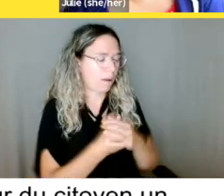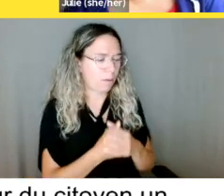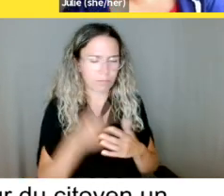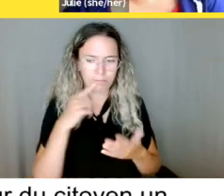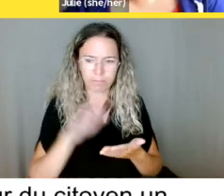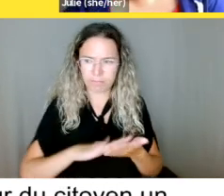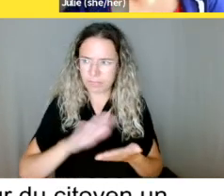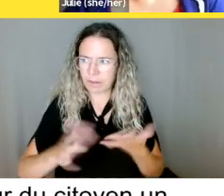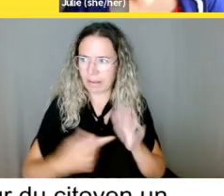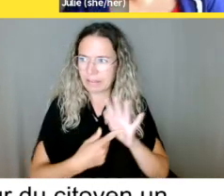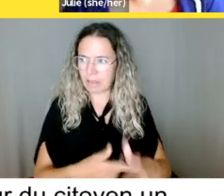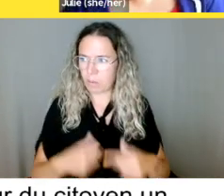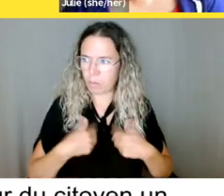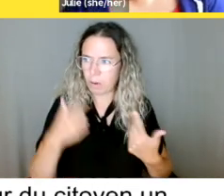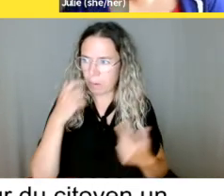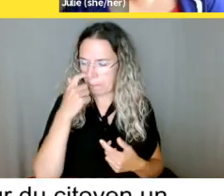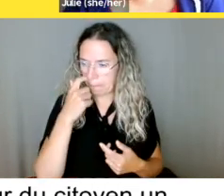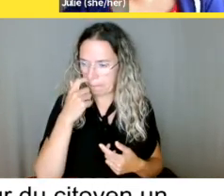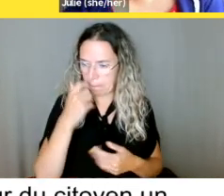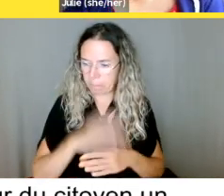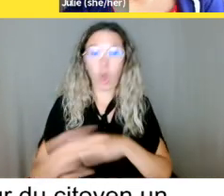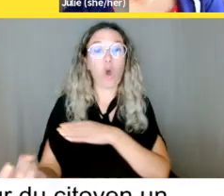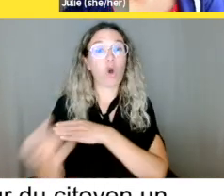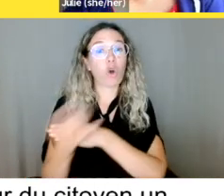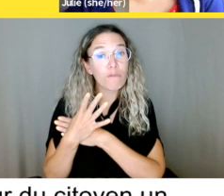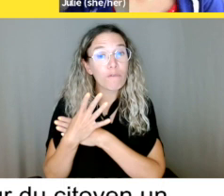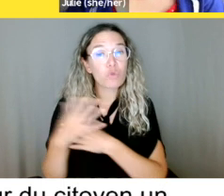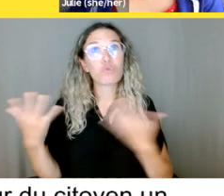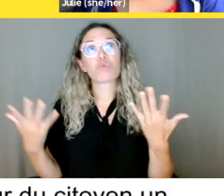au Centre Bell pour aller voir un match d'hockey.